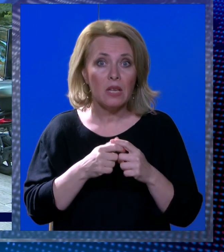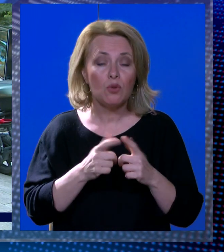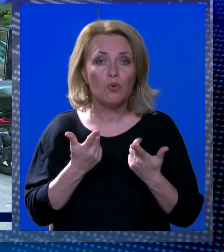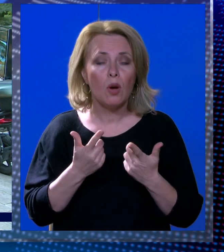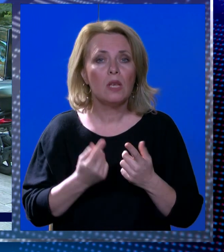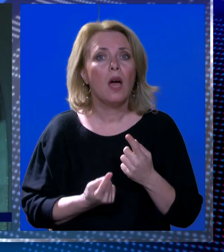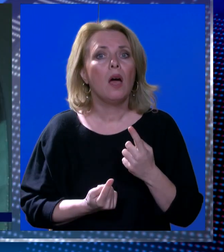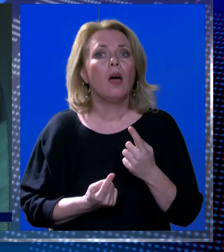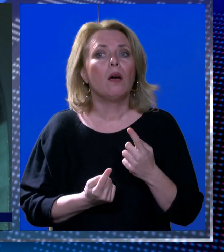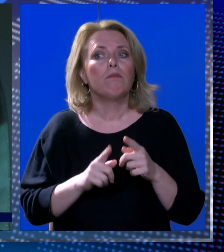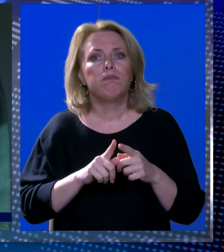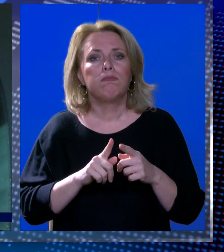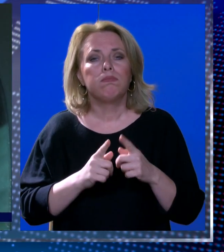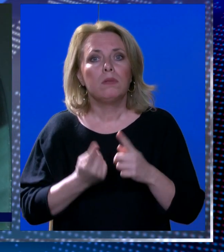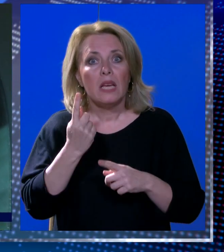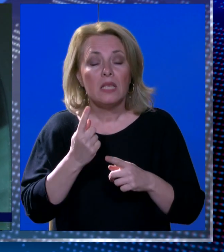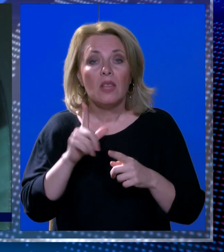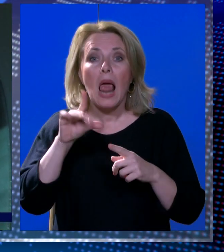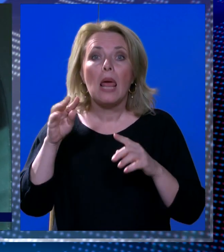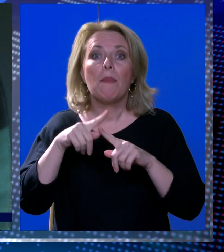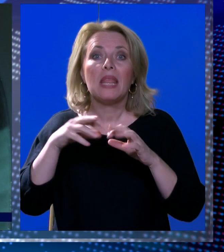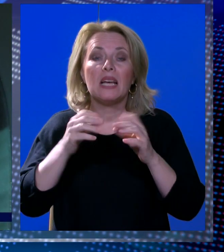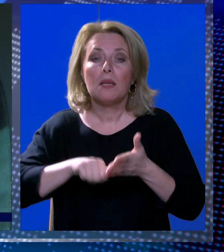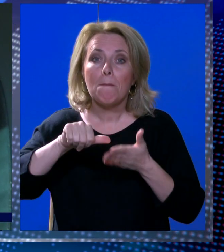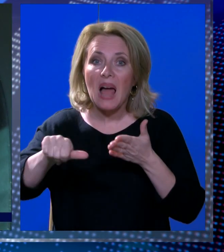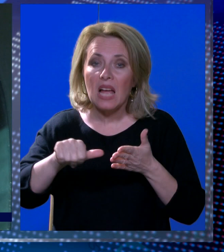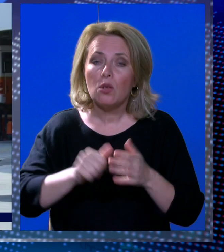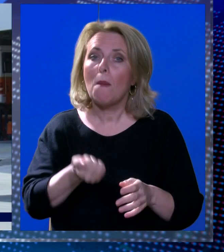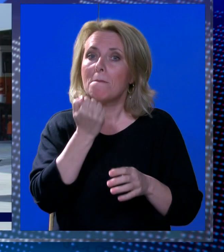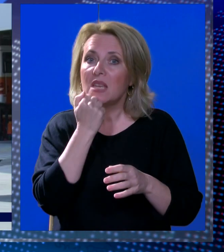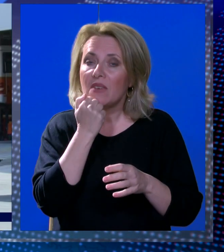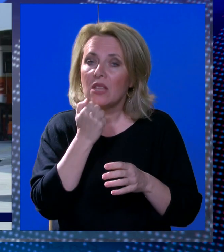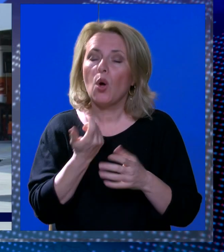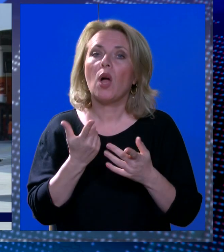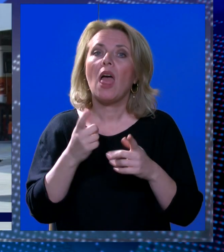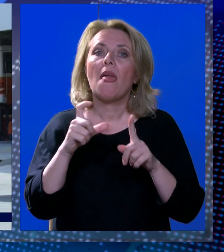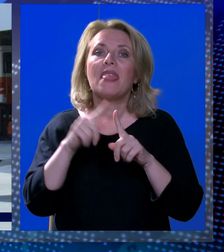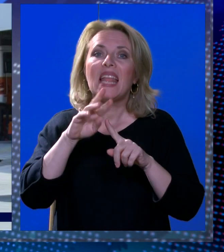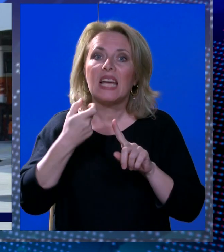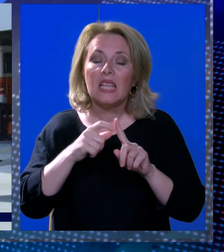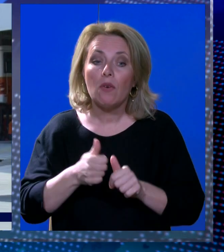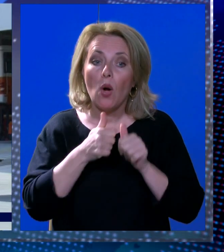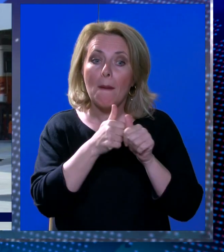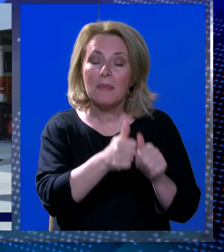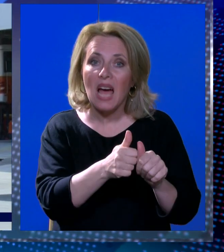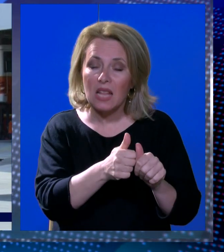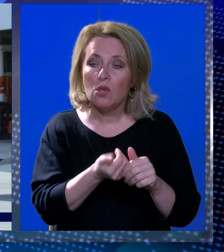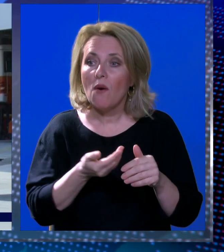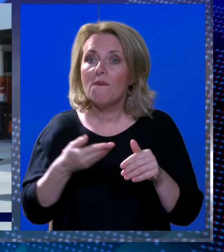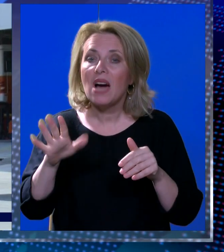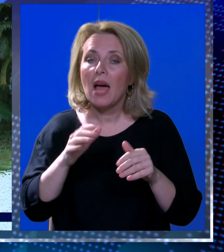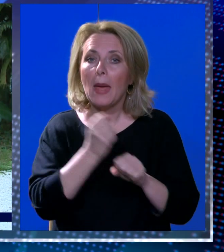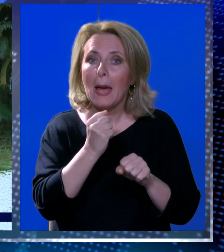Miletić otišla toliko daleko da je Libertas navodno unajmio privatnog detektiva kako bi ga pratio izvan radnog vremena. O svemu svjedoče i